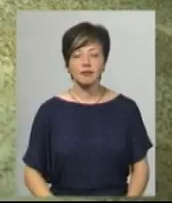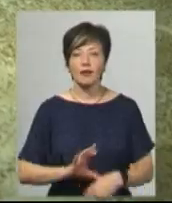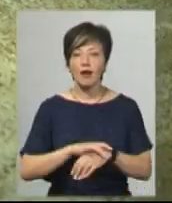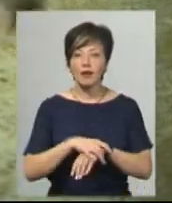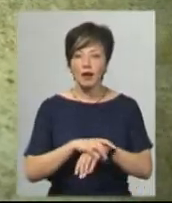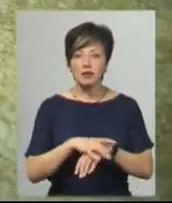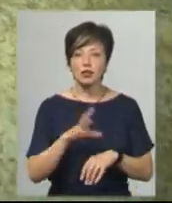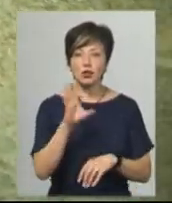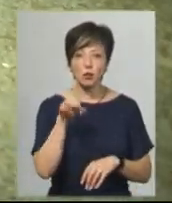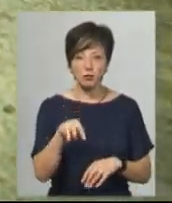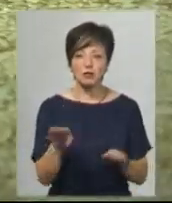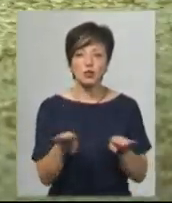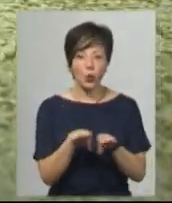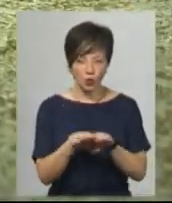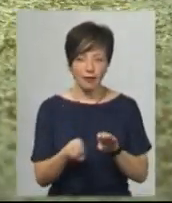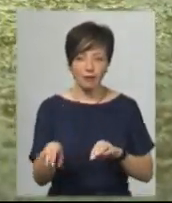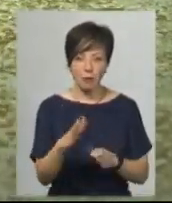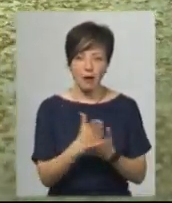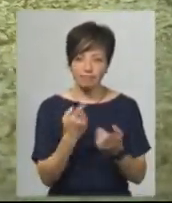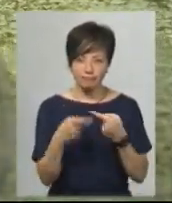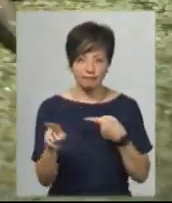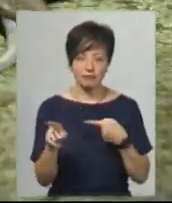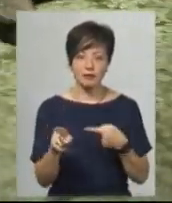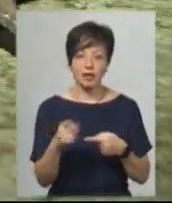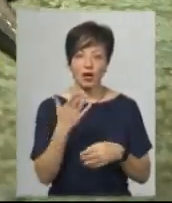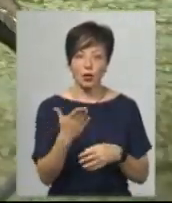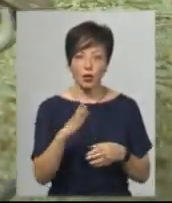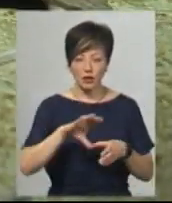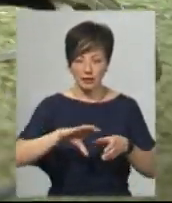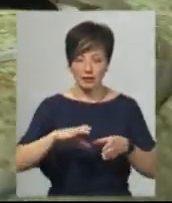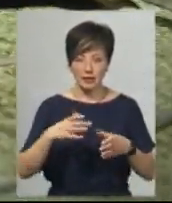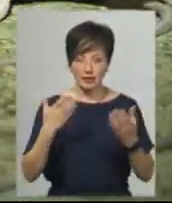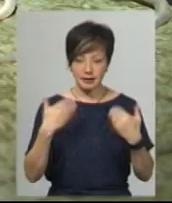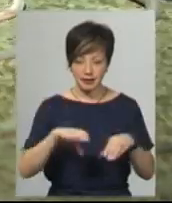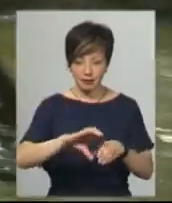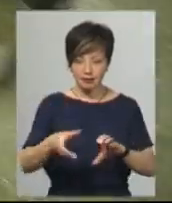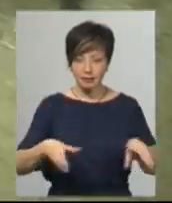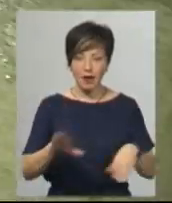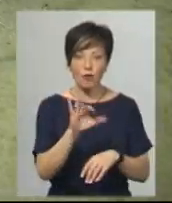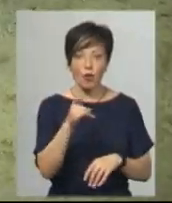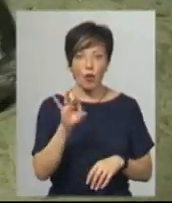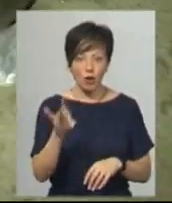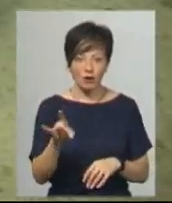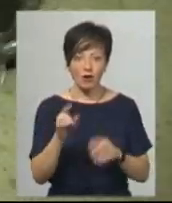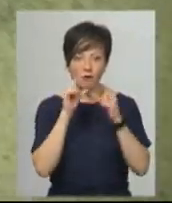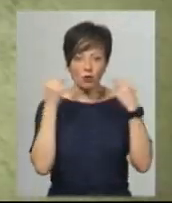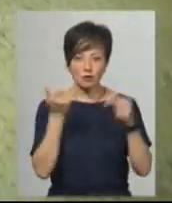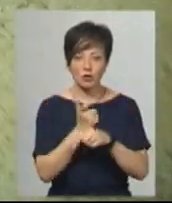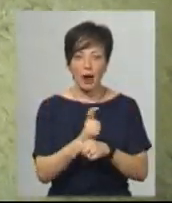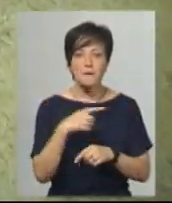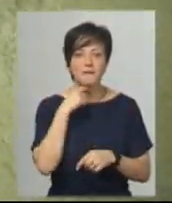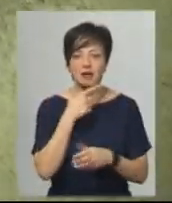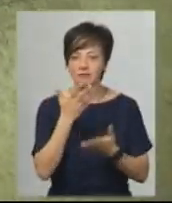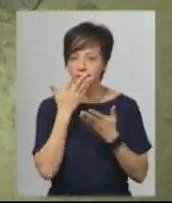Африканський мармуровий сум схожий на європейську, але має й відмінності. Його звивисте тіло нагадує вугра, він має більше вусів, його м'ясо немає запаху та